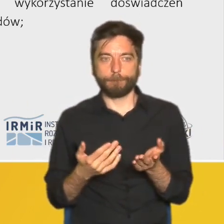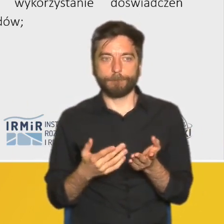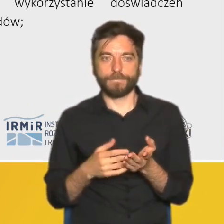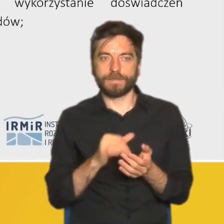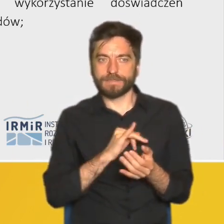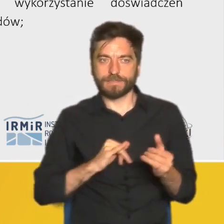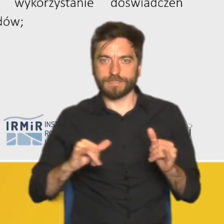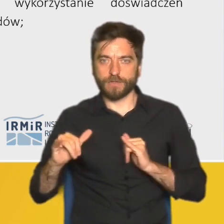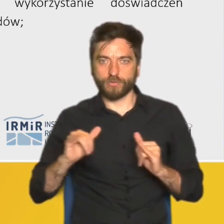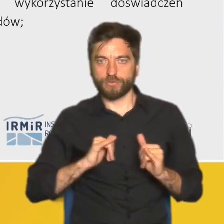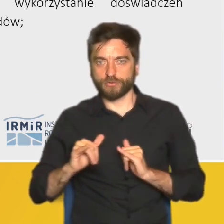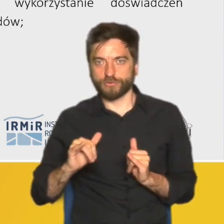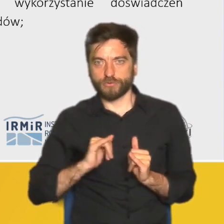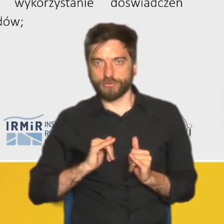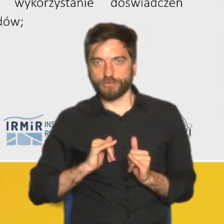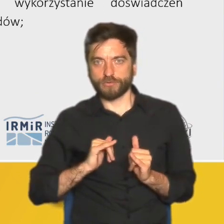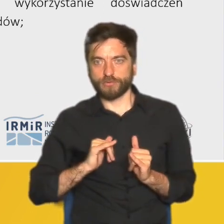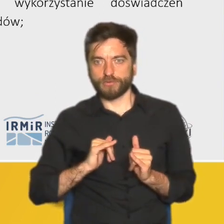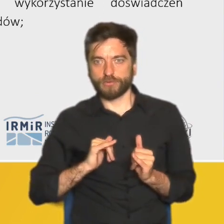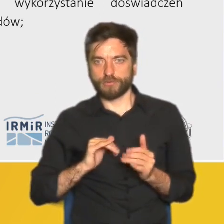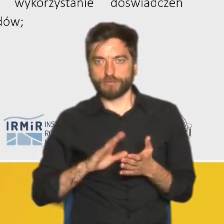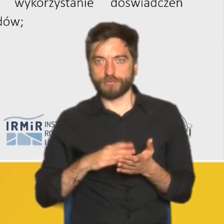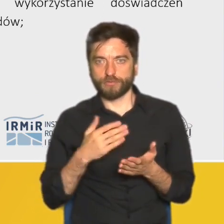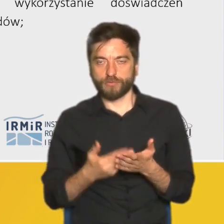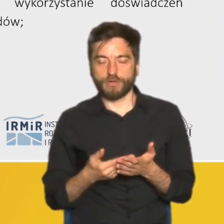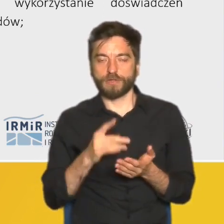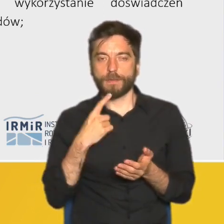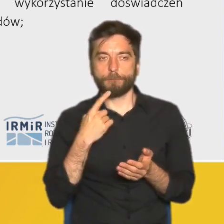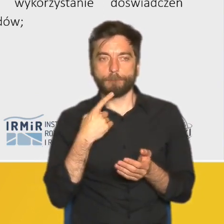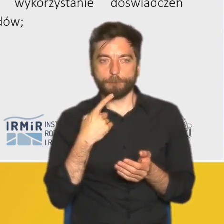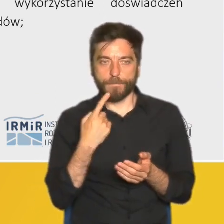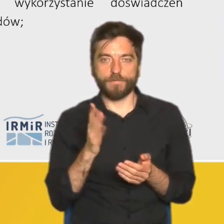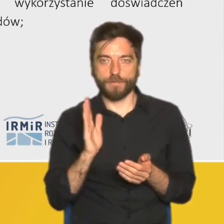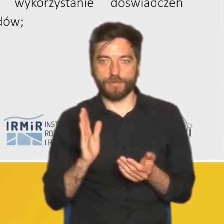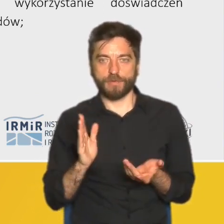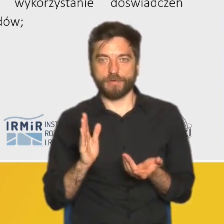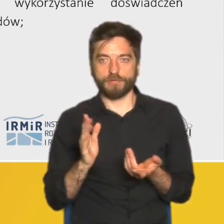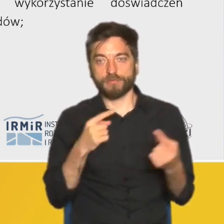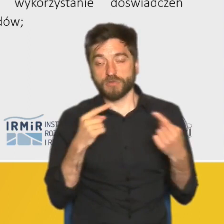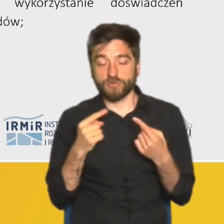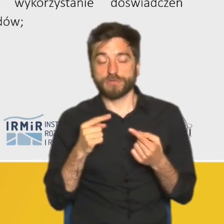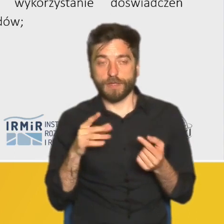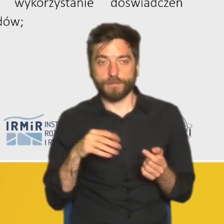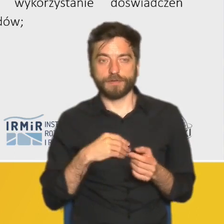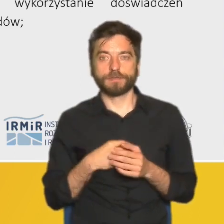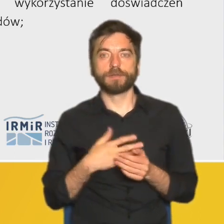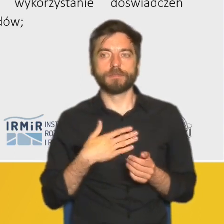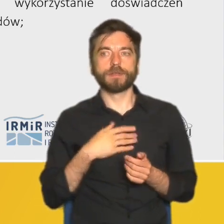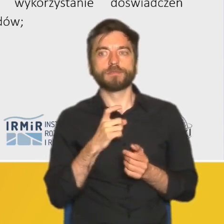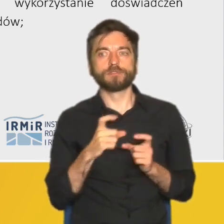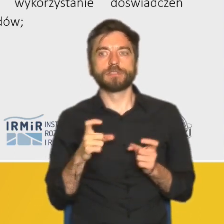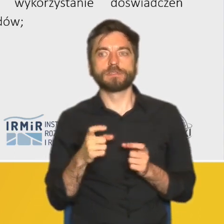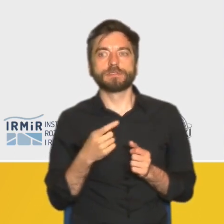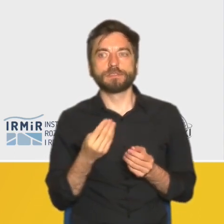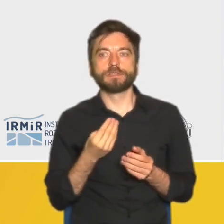samorządów, tutaj myślę, że o przykładach możemy jeszcze jeszcze podyskutować. Widzę, że mam jeszcze chwilkę czasu, więc